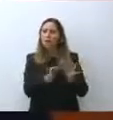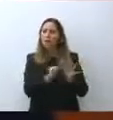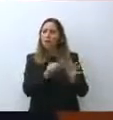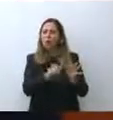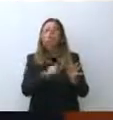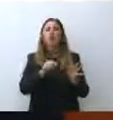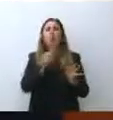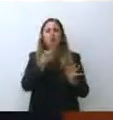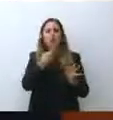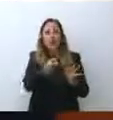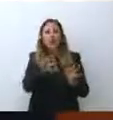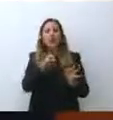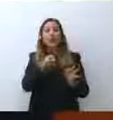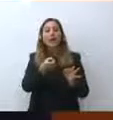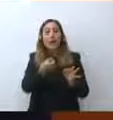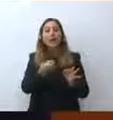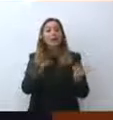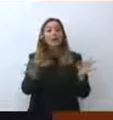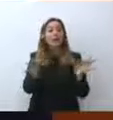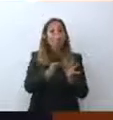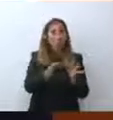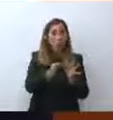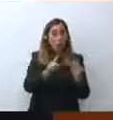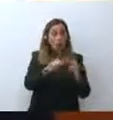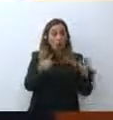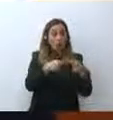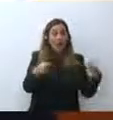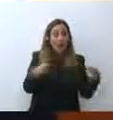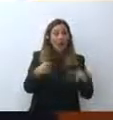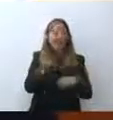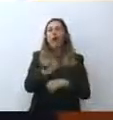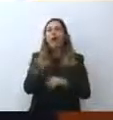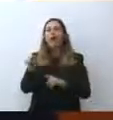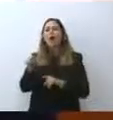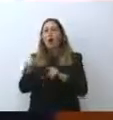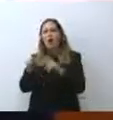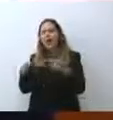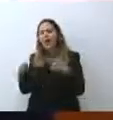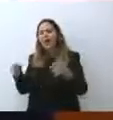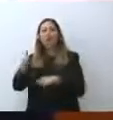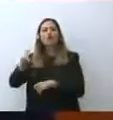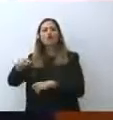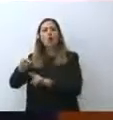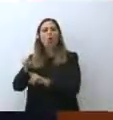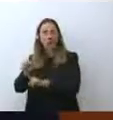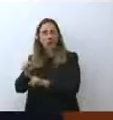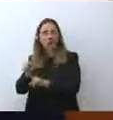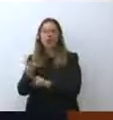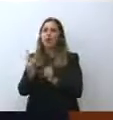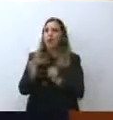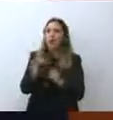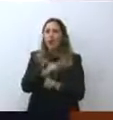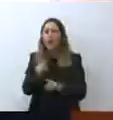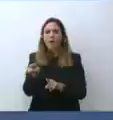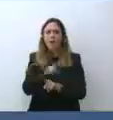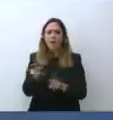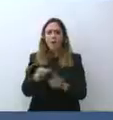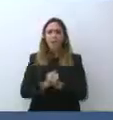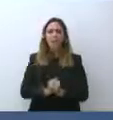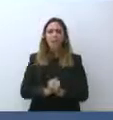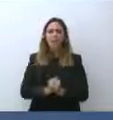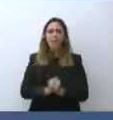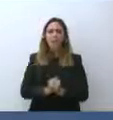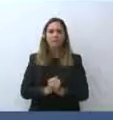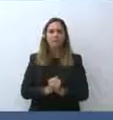rassicurato dalla lega di Borghi o dalla lega di Giancarlo Giorgetti, del suo ministro di Contenone? Guardi,